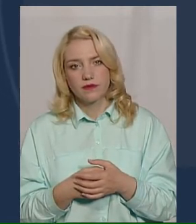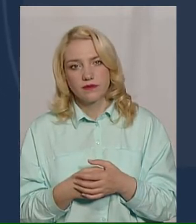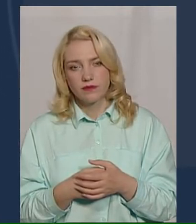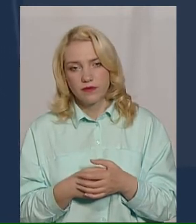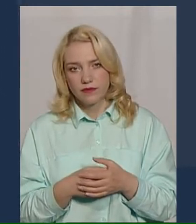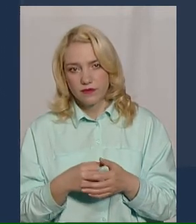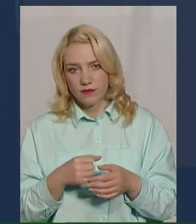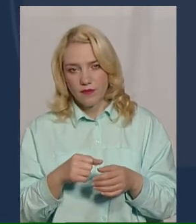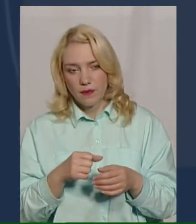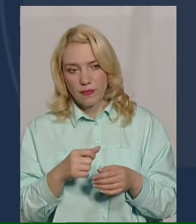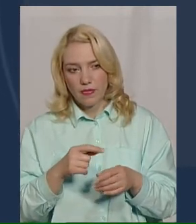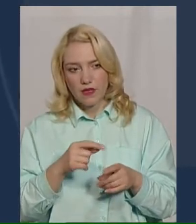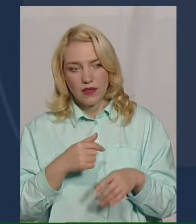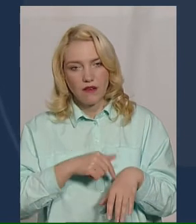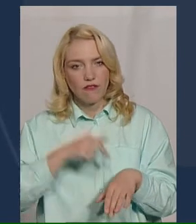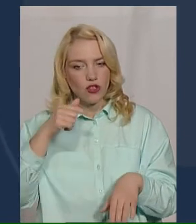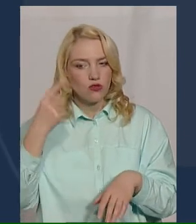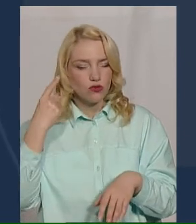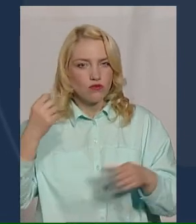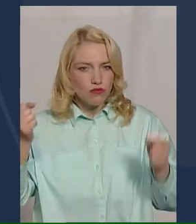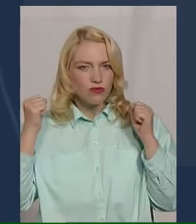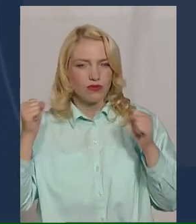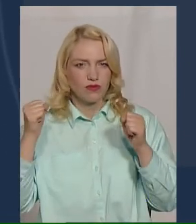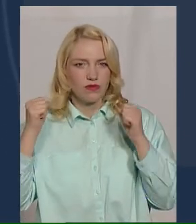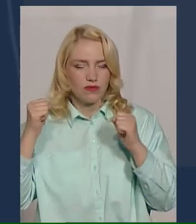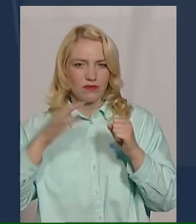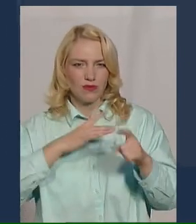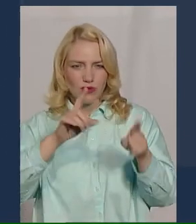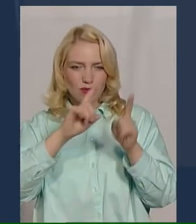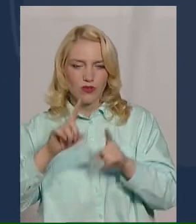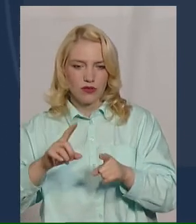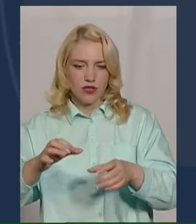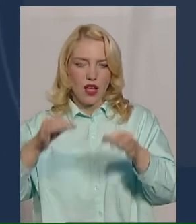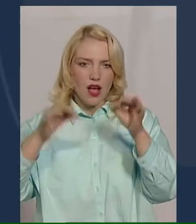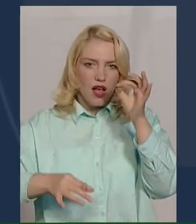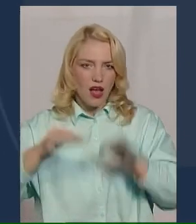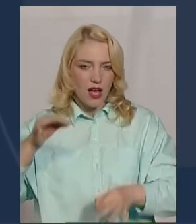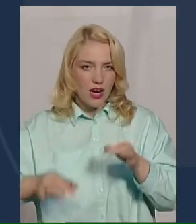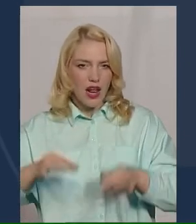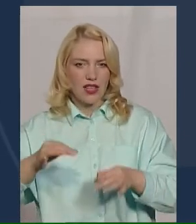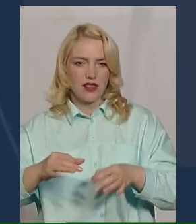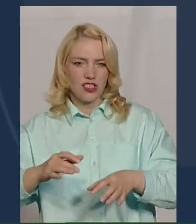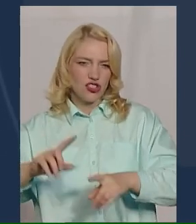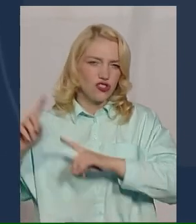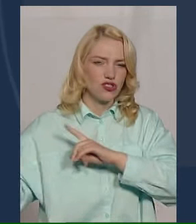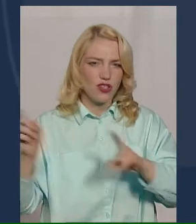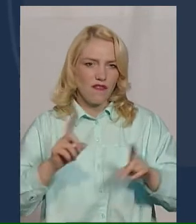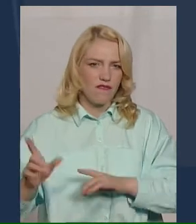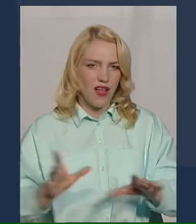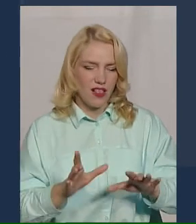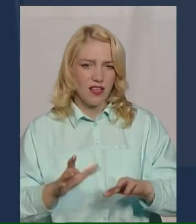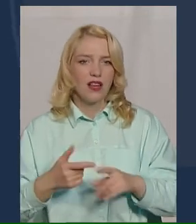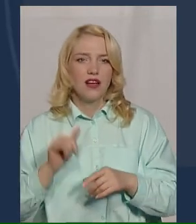грози, відчувалися гриміли значні грози. Подеки відміщався град, 12 міліметрів, і шквали до 15-18.